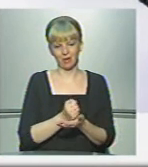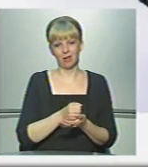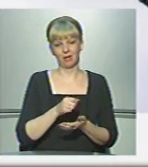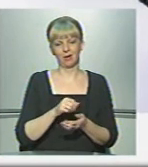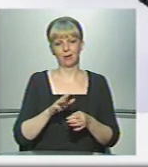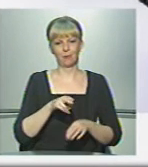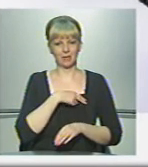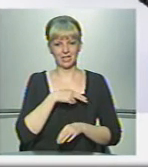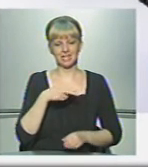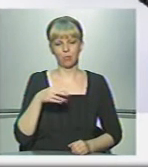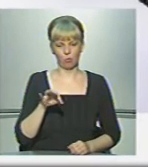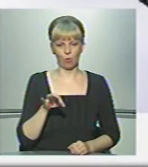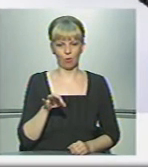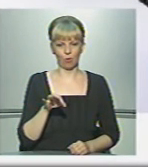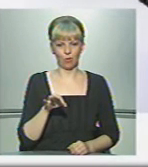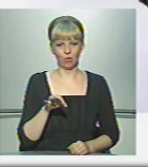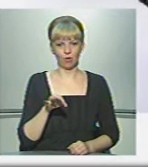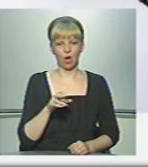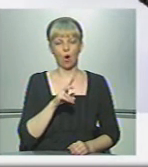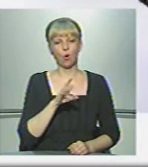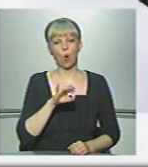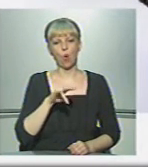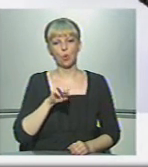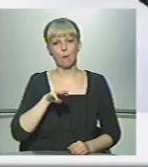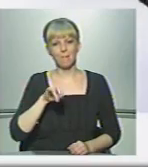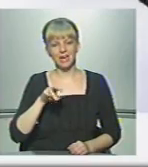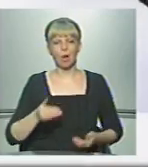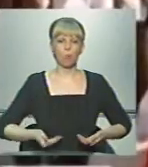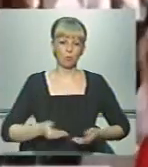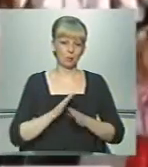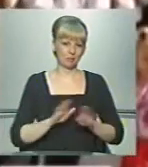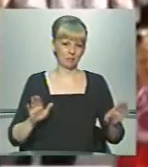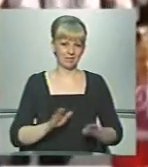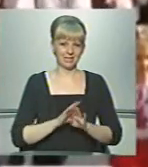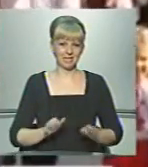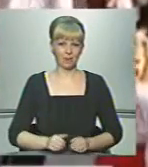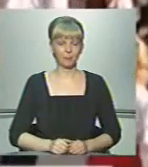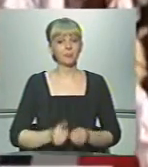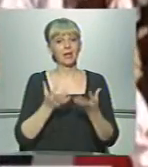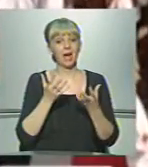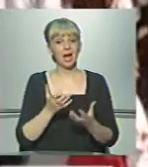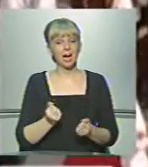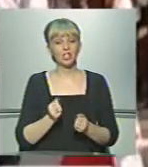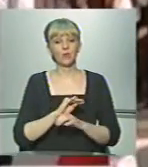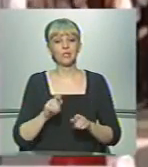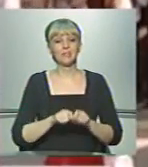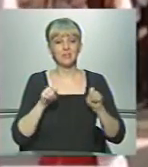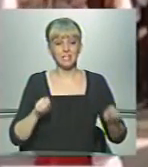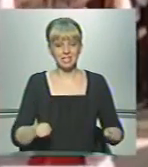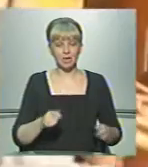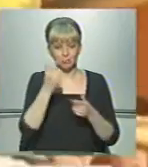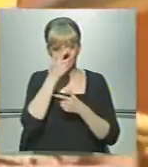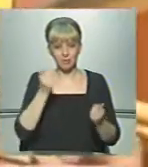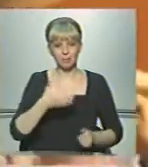приз по колумийкам, по побутовим післям. А ще про офіційне відкриття фесту